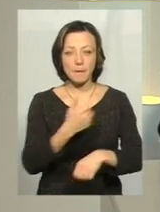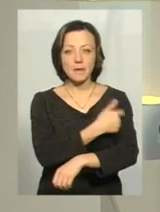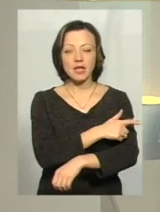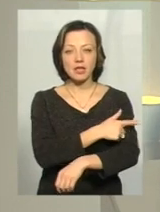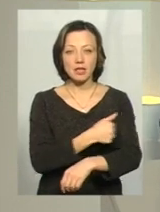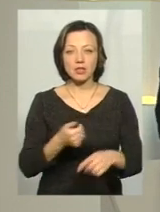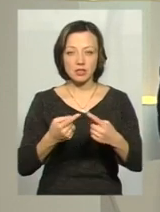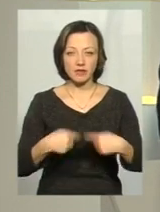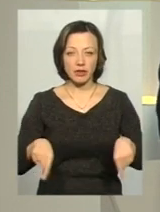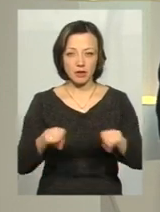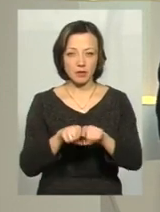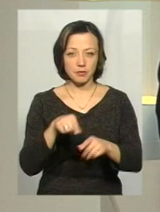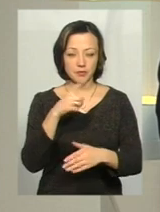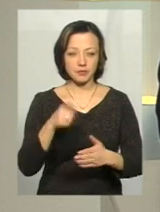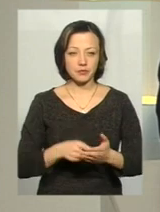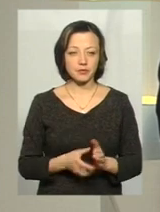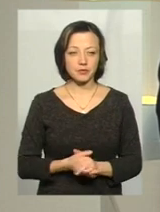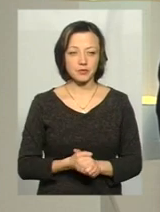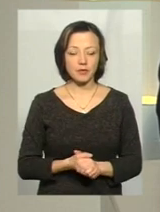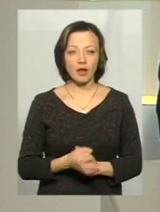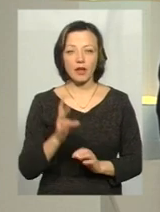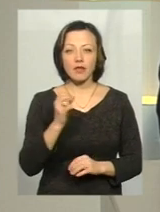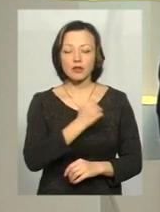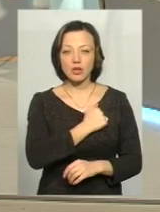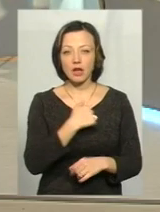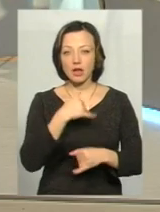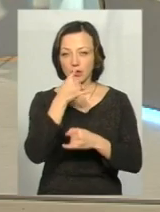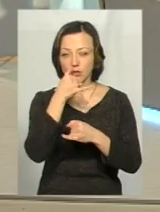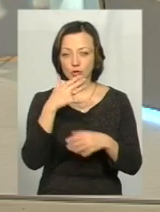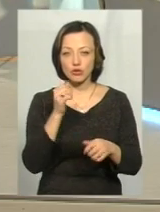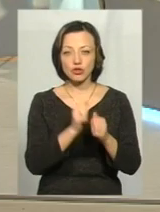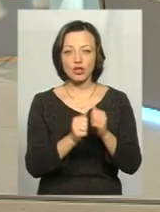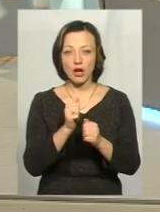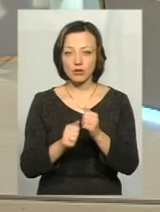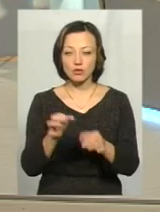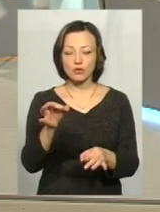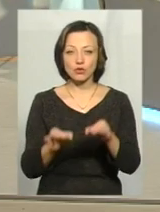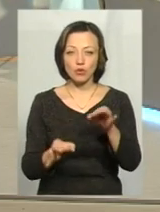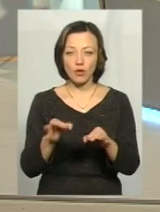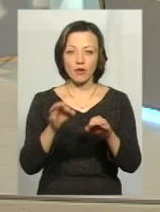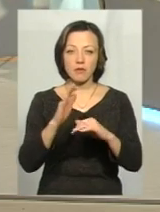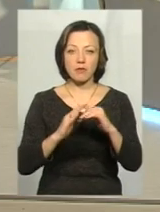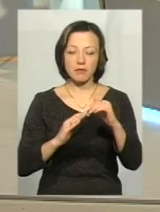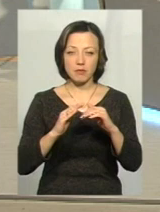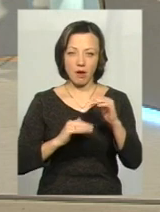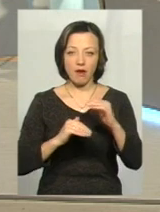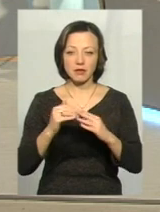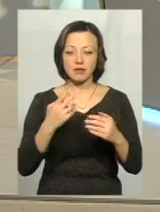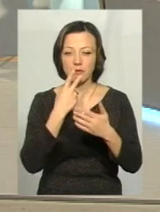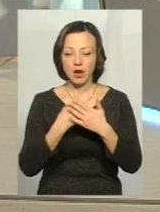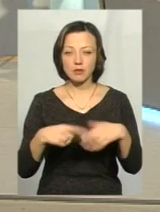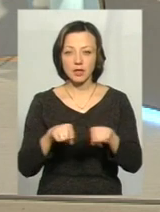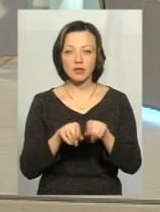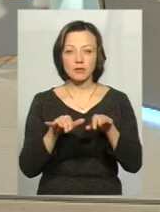медичній сфері? На жаль, я не можу сказати, що ми дуже часто в судовій практиці бачимо такі справи.